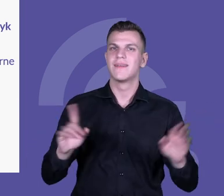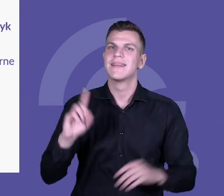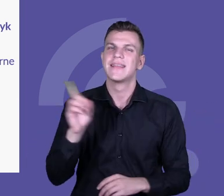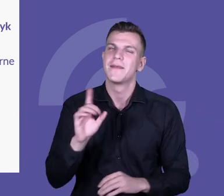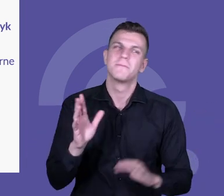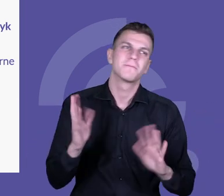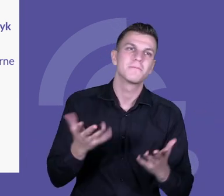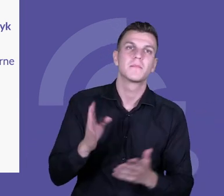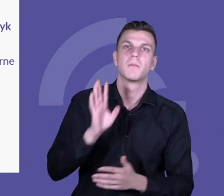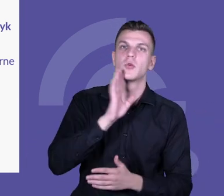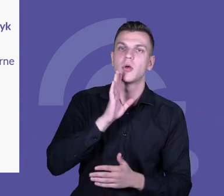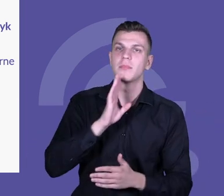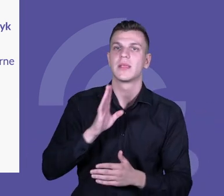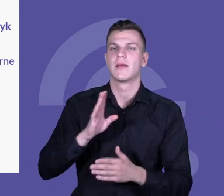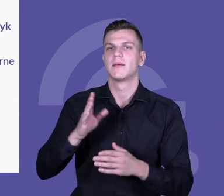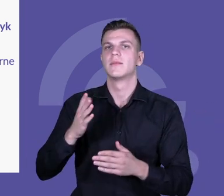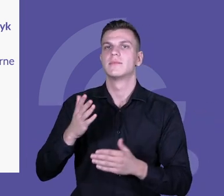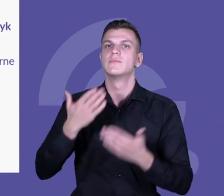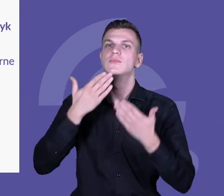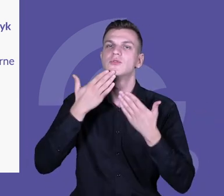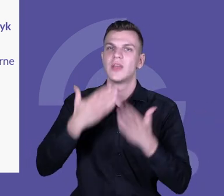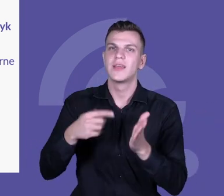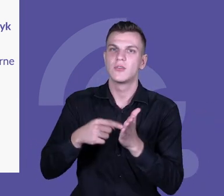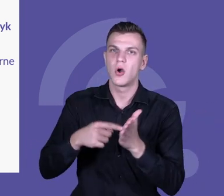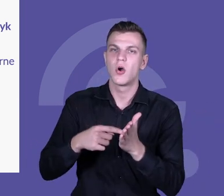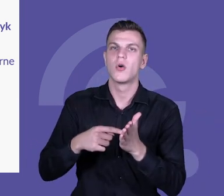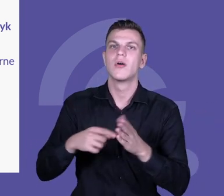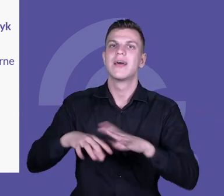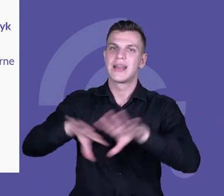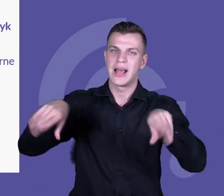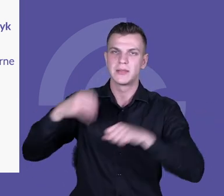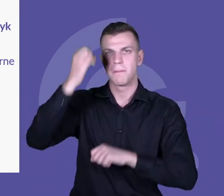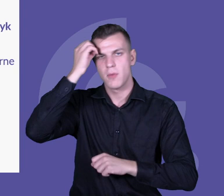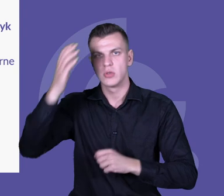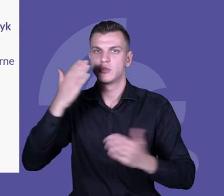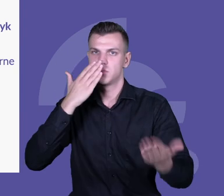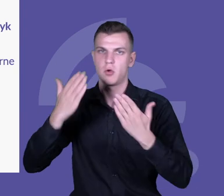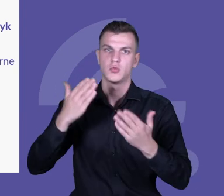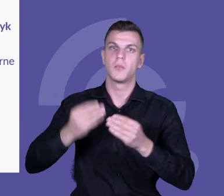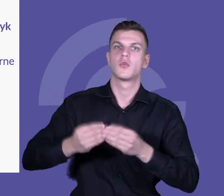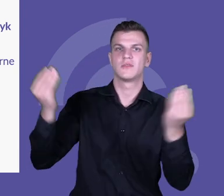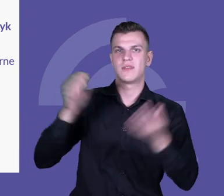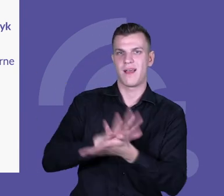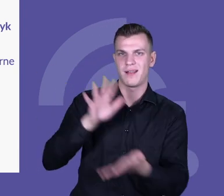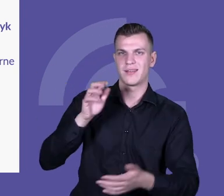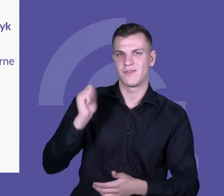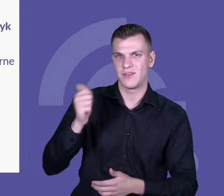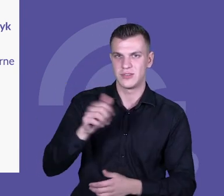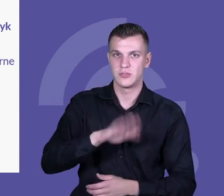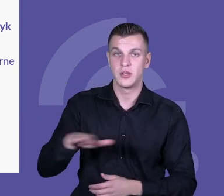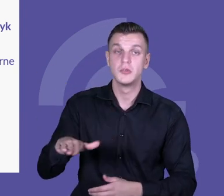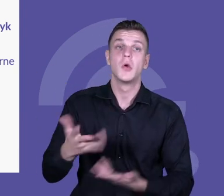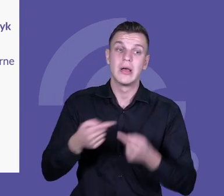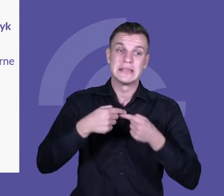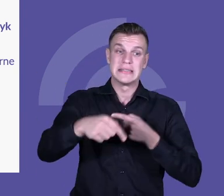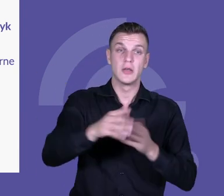takim mądrym, wspólnym namysłem nad rozwijaniem kompetencji. I w publikacji, którą przygotowujemy, finalizujemy,